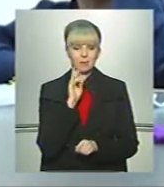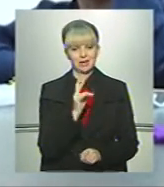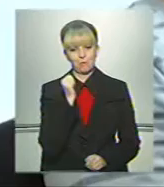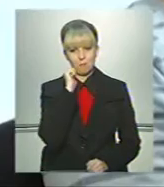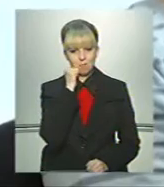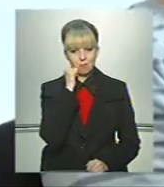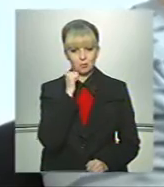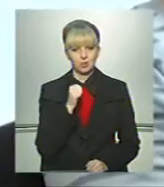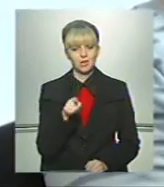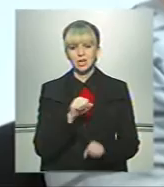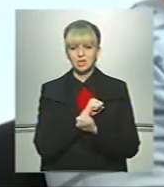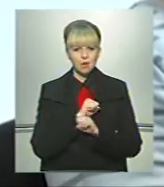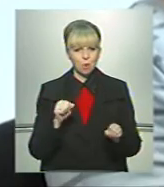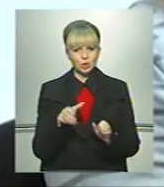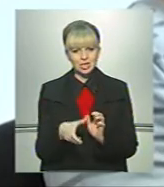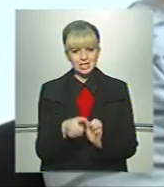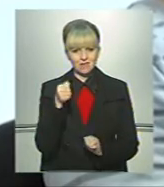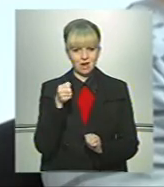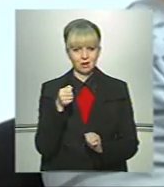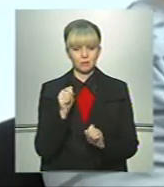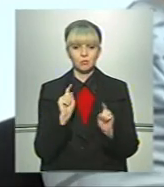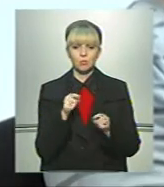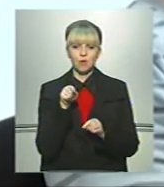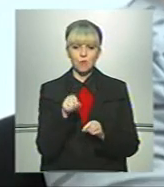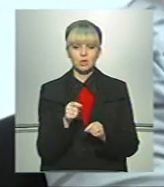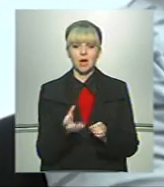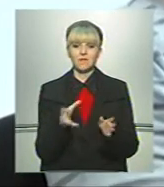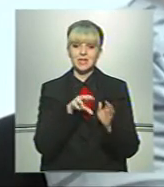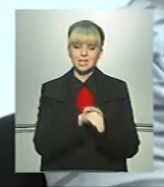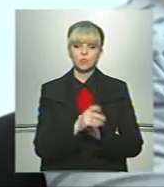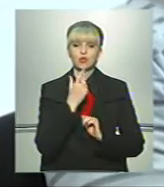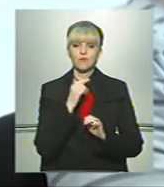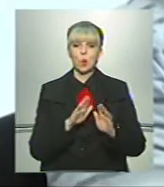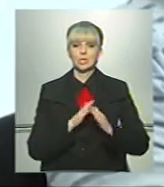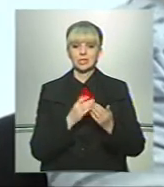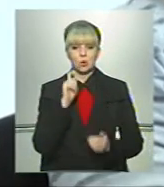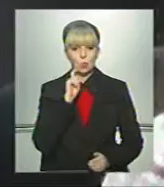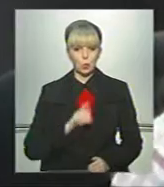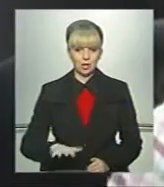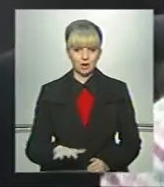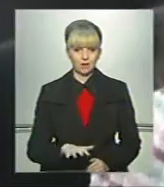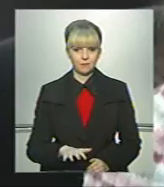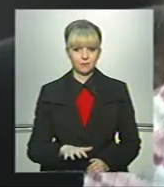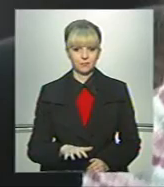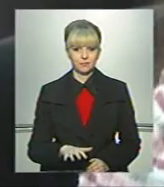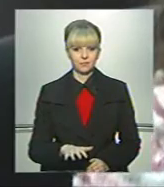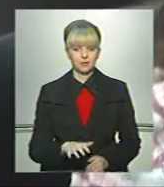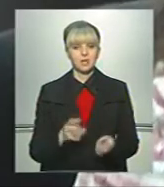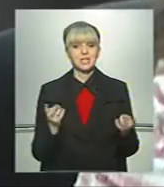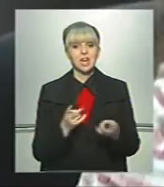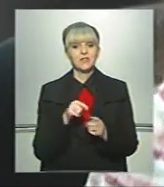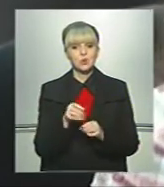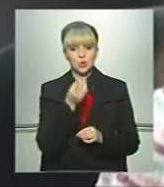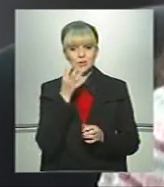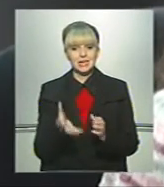бабусь. Її не можна зривати, тому що вона занесена у червону книгу України. І що зривати